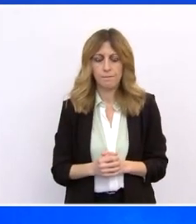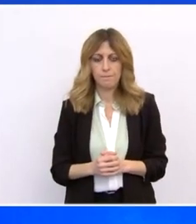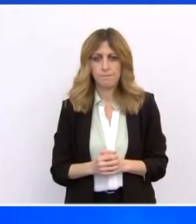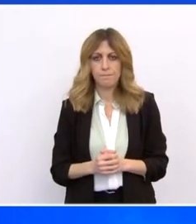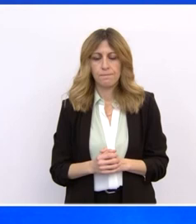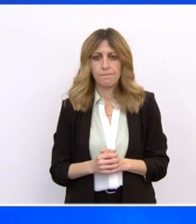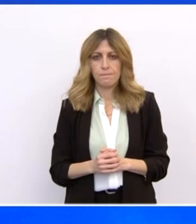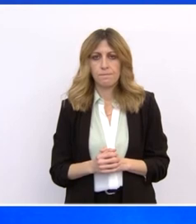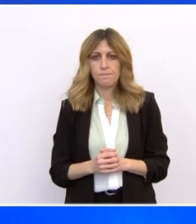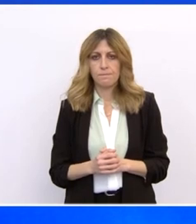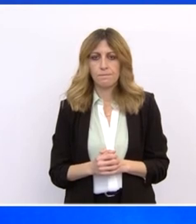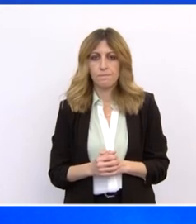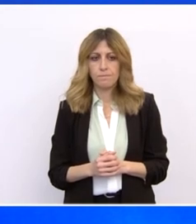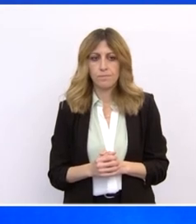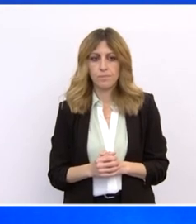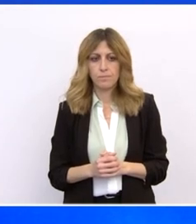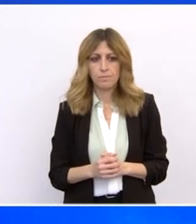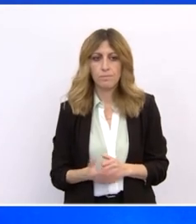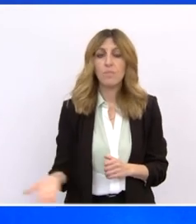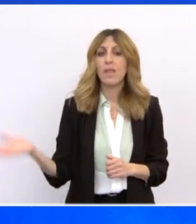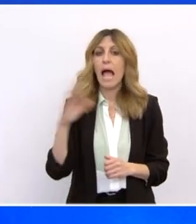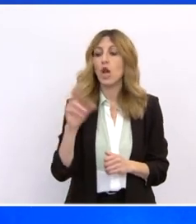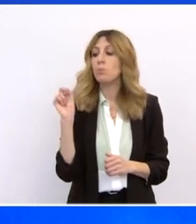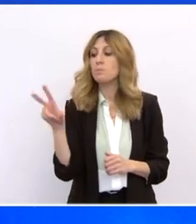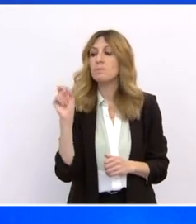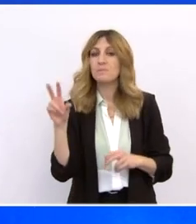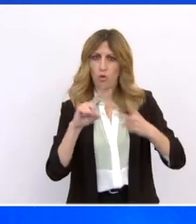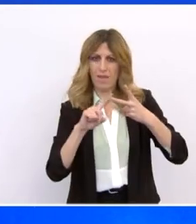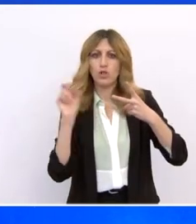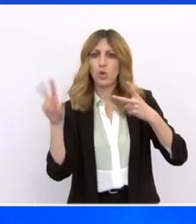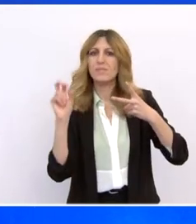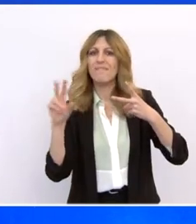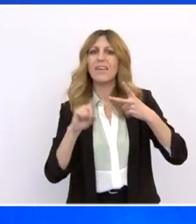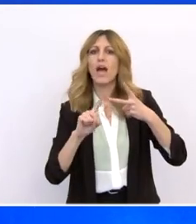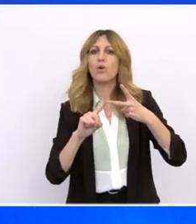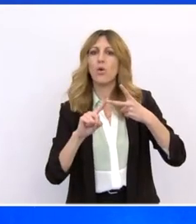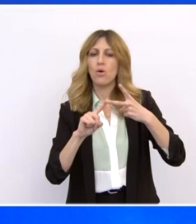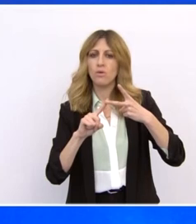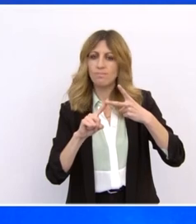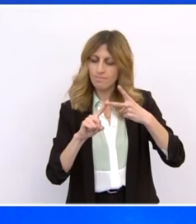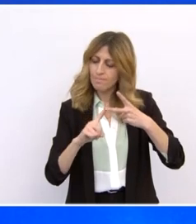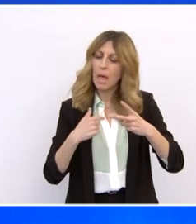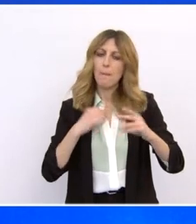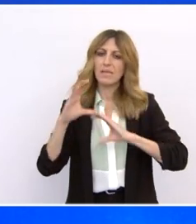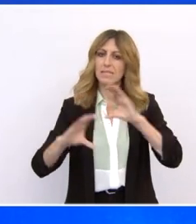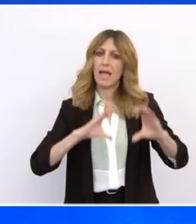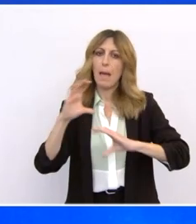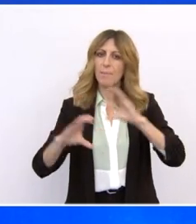παρέμβαση. Για την ψηφιακή μετάβαση τώρα, οι επενδύσεις του σχεδίου περιλαμβάνουν μεταξύ άλλων